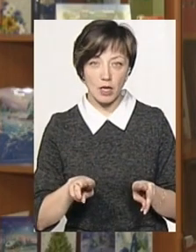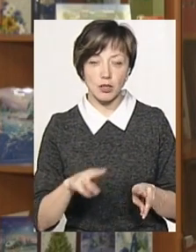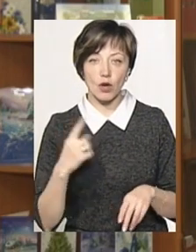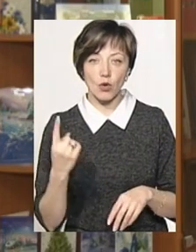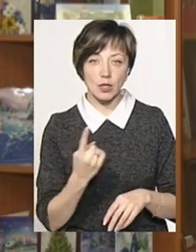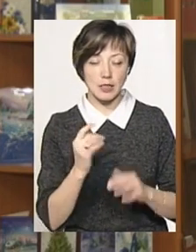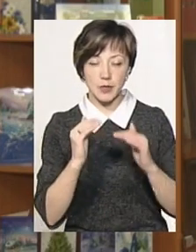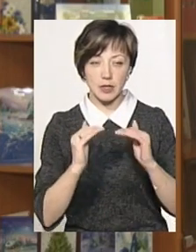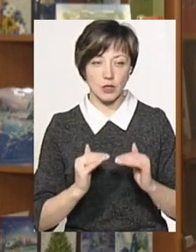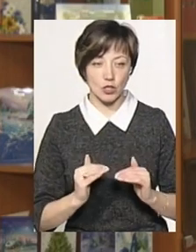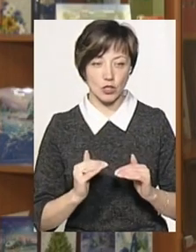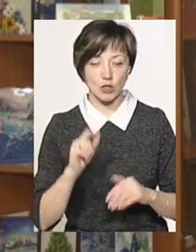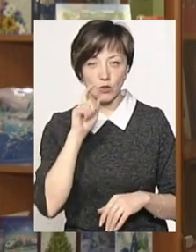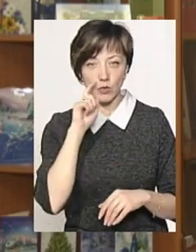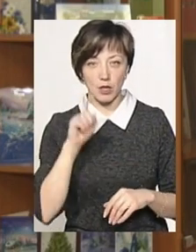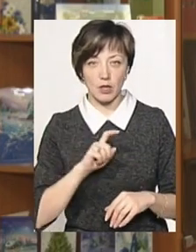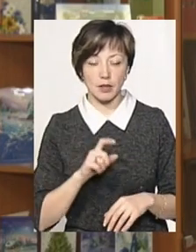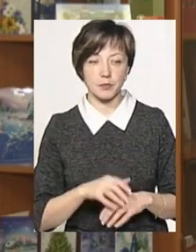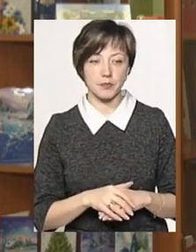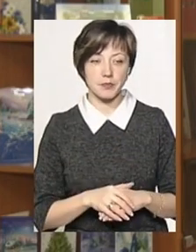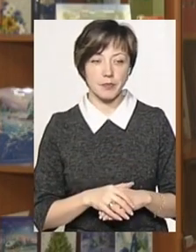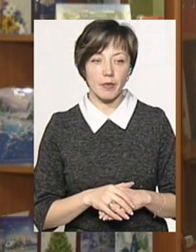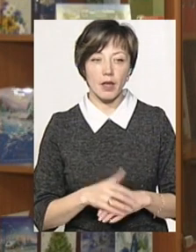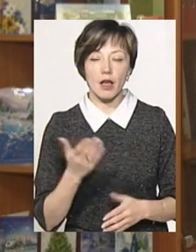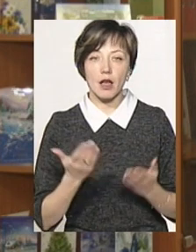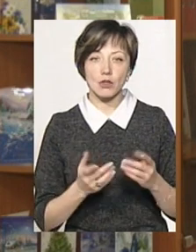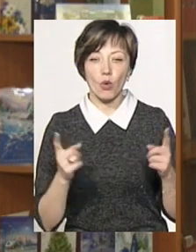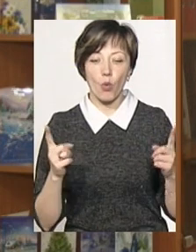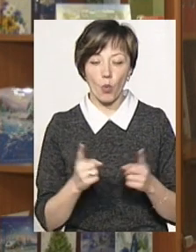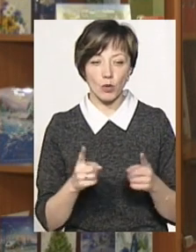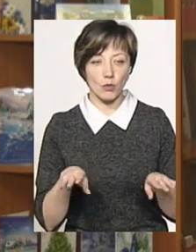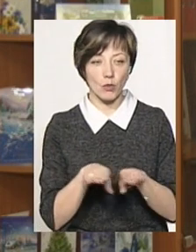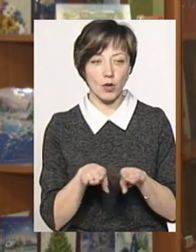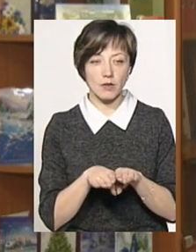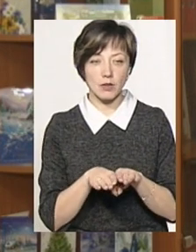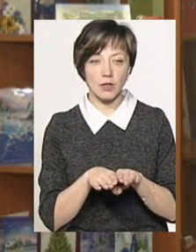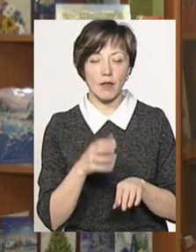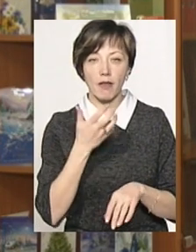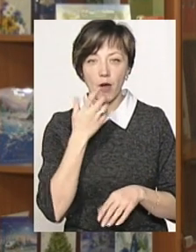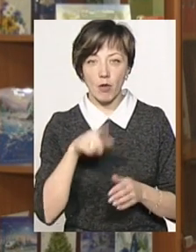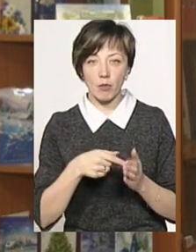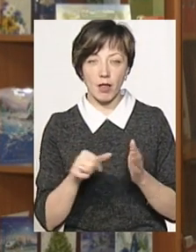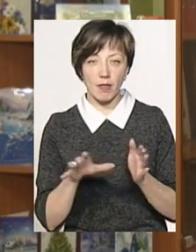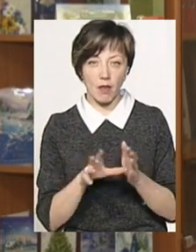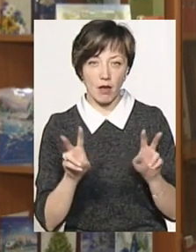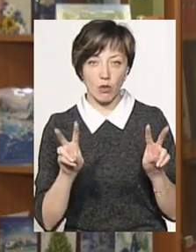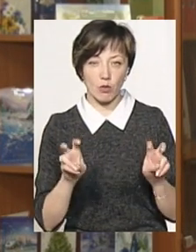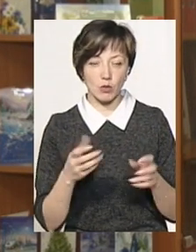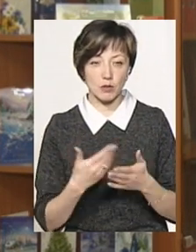з найнижчих в Україні. Якщо бути коротко, порівнювати з теплокомуненерго, ми от брали, наприклад,